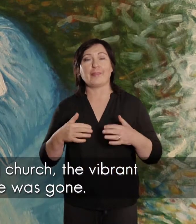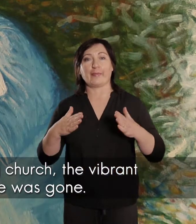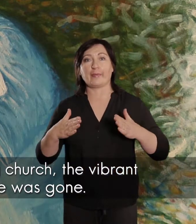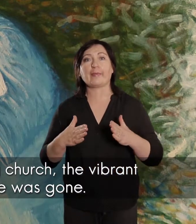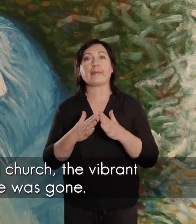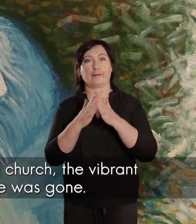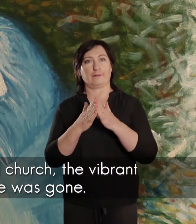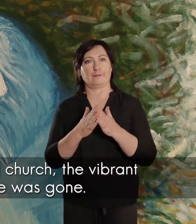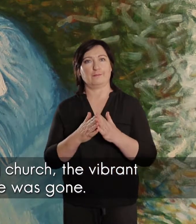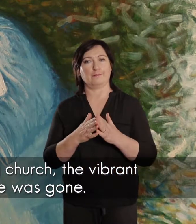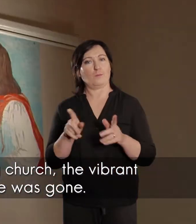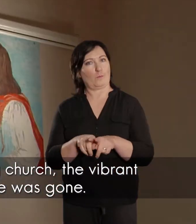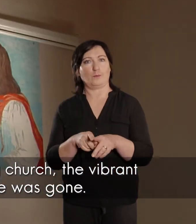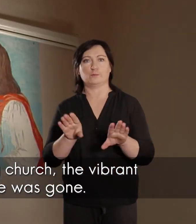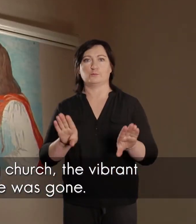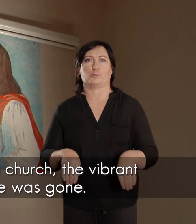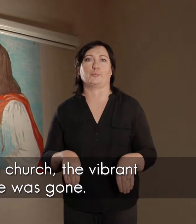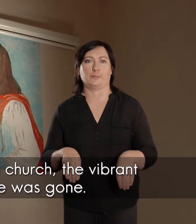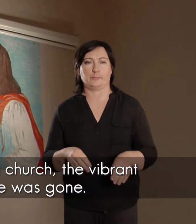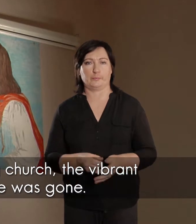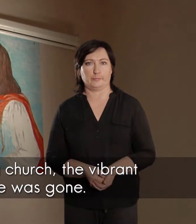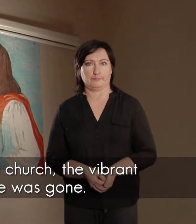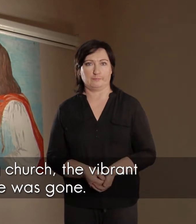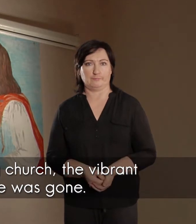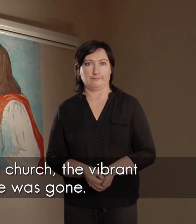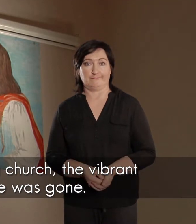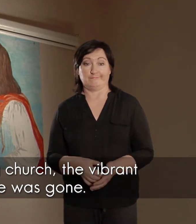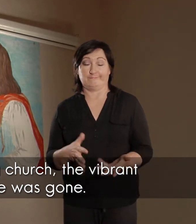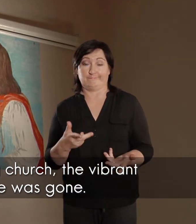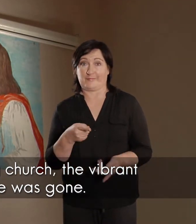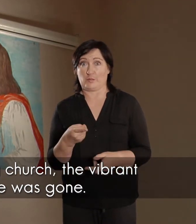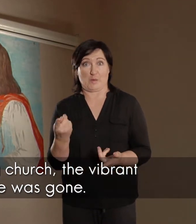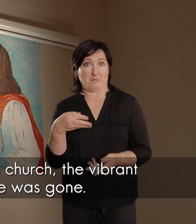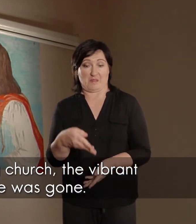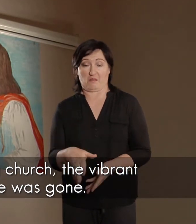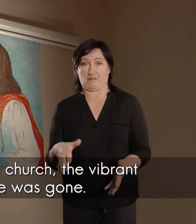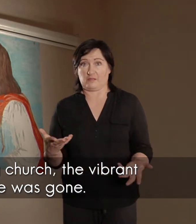doodgegaan die liefde die liefde kerk die liefde kerk het ook gestop